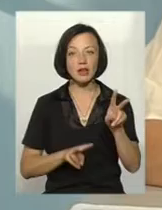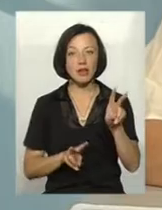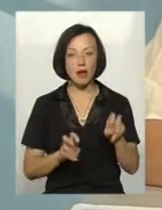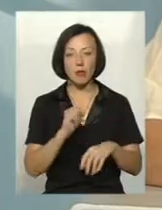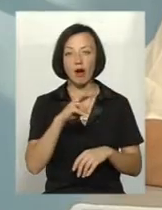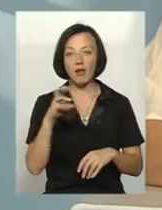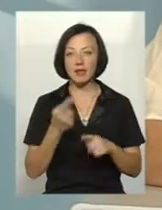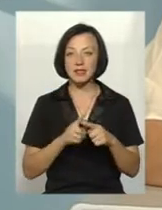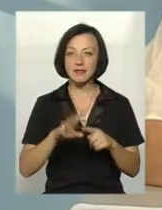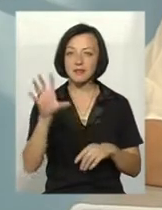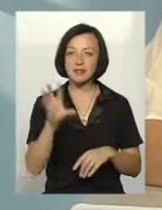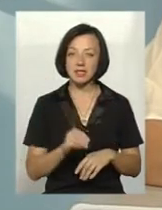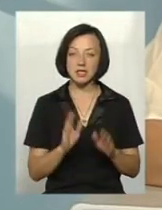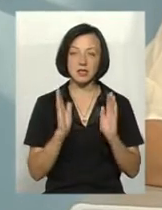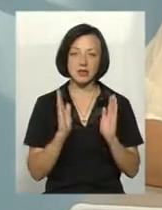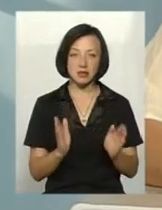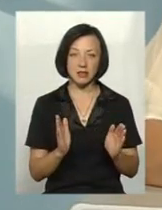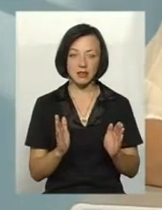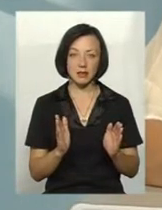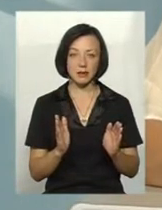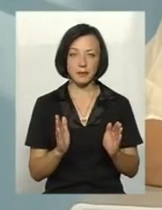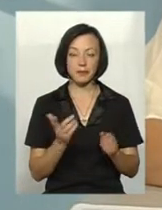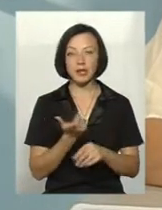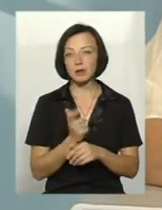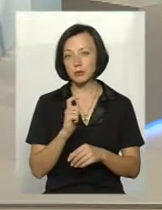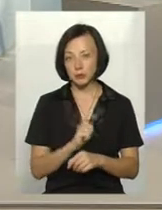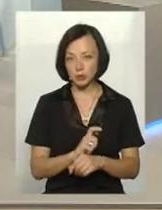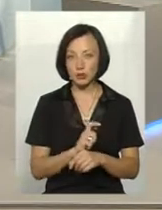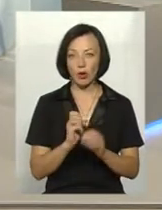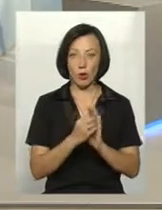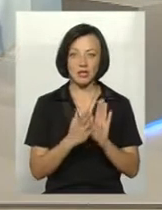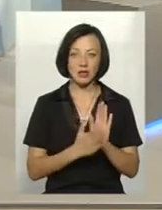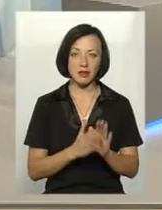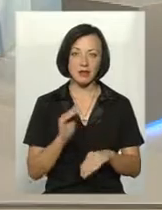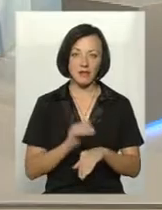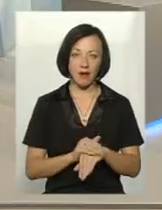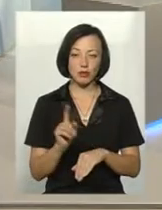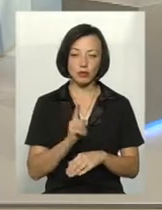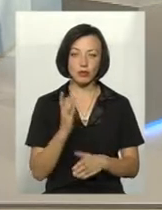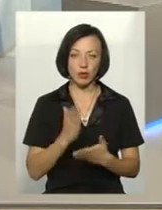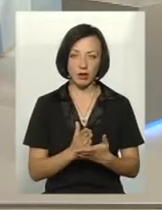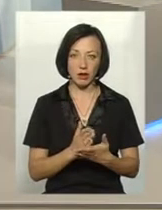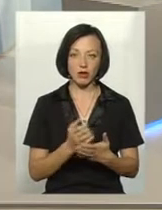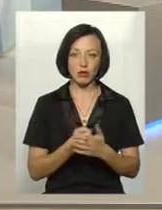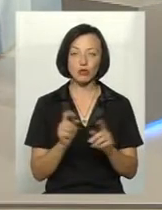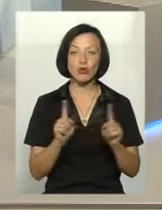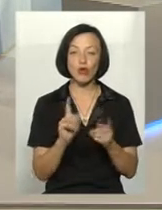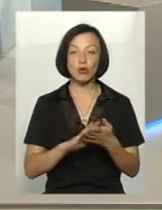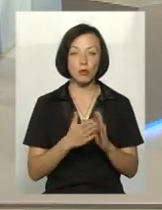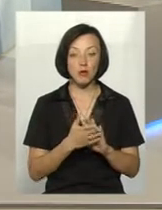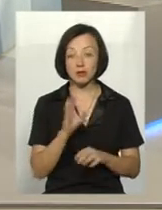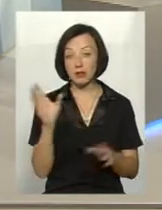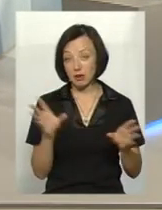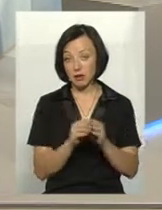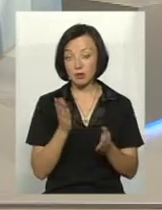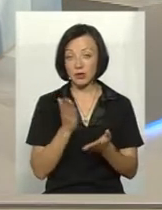це все-таки знову ж... Більше є констатація факту, що є, до чого домовилися. Разом з тим